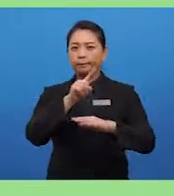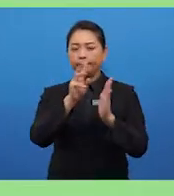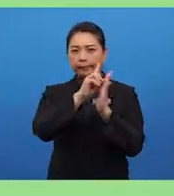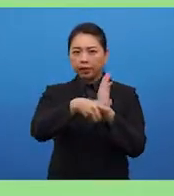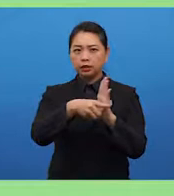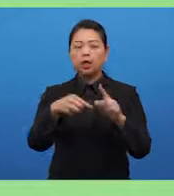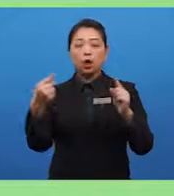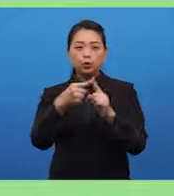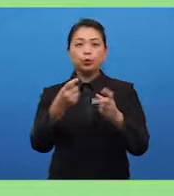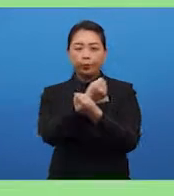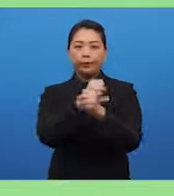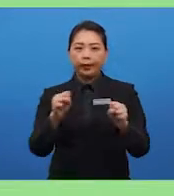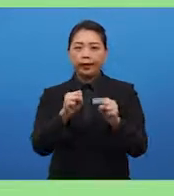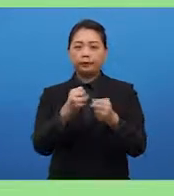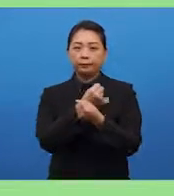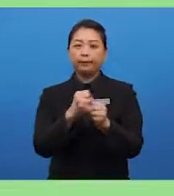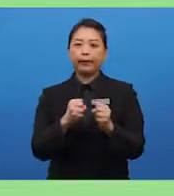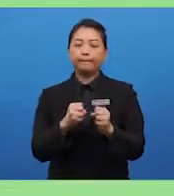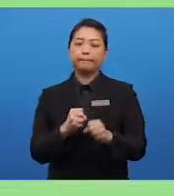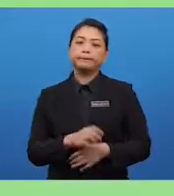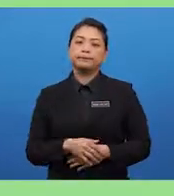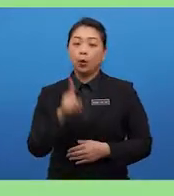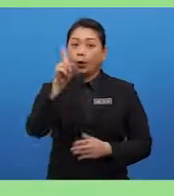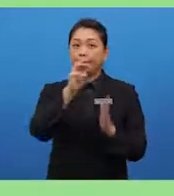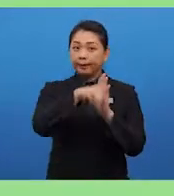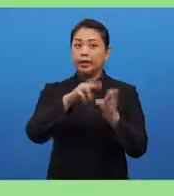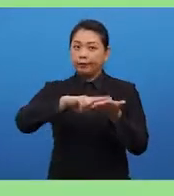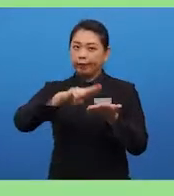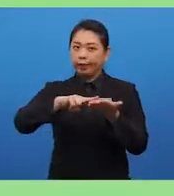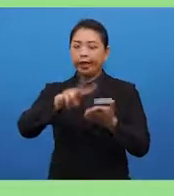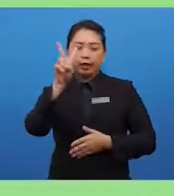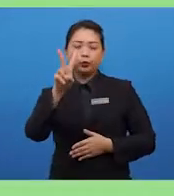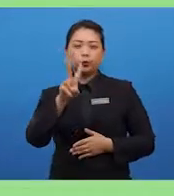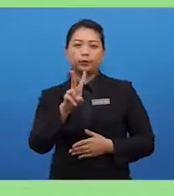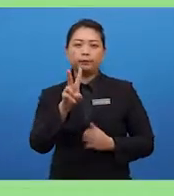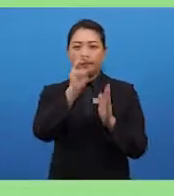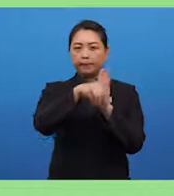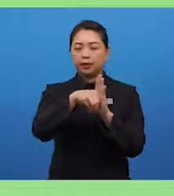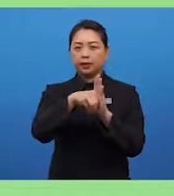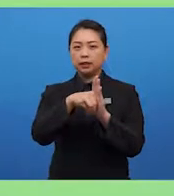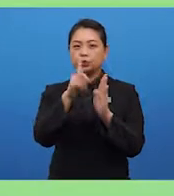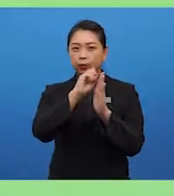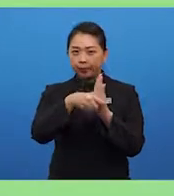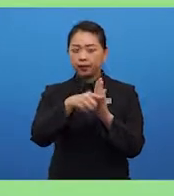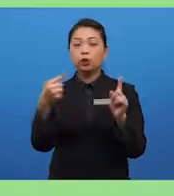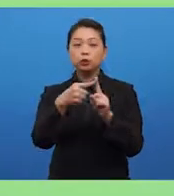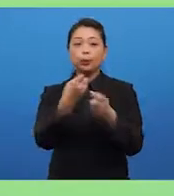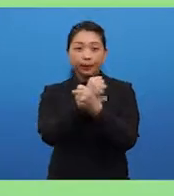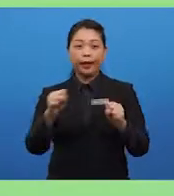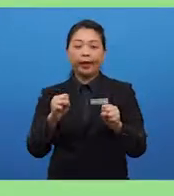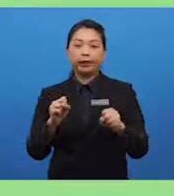prepare your presentation. 1 minute to read and 2 minutes to prepare. During those 2 minutes,